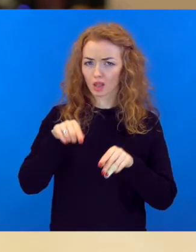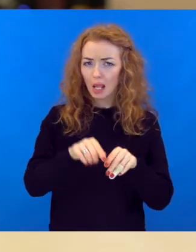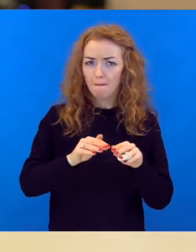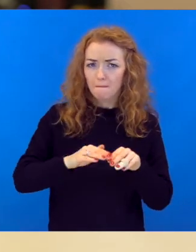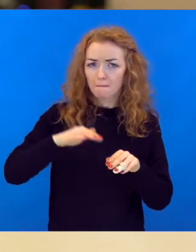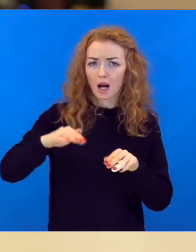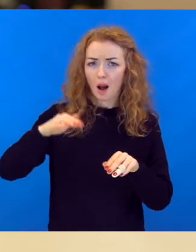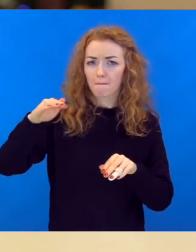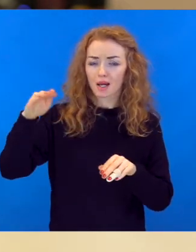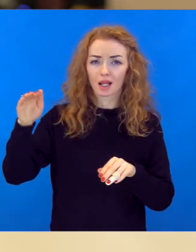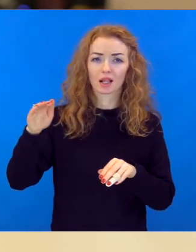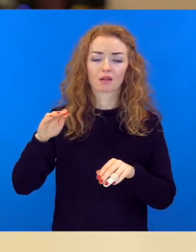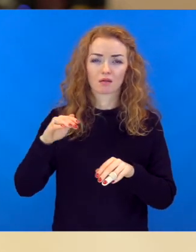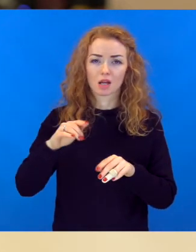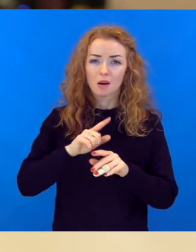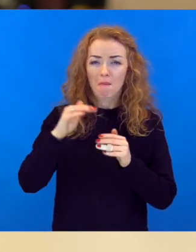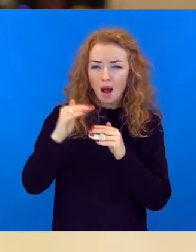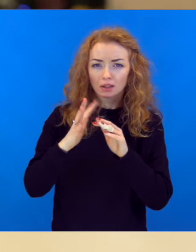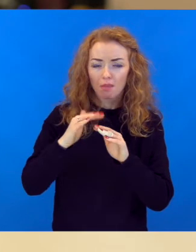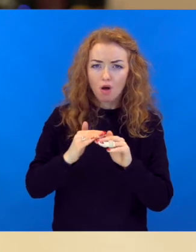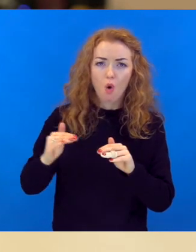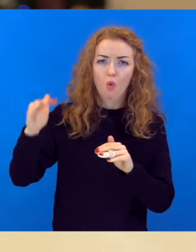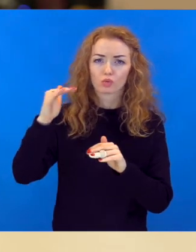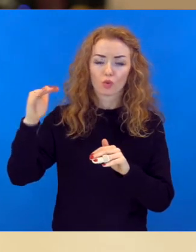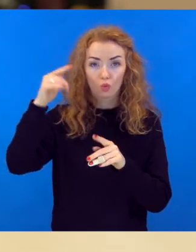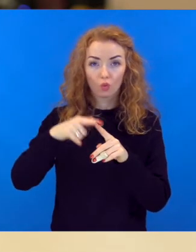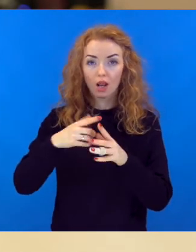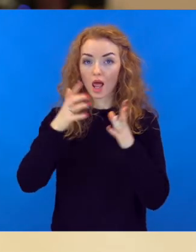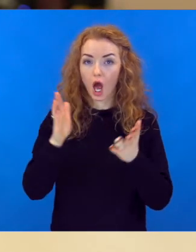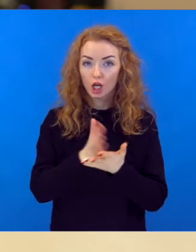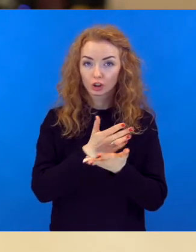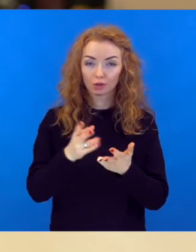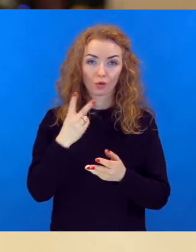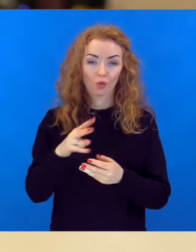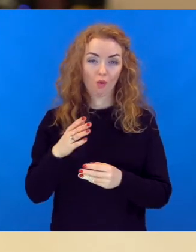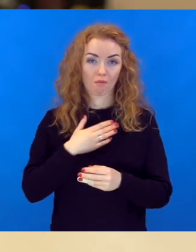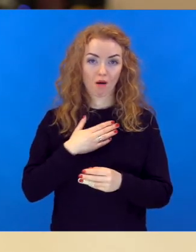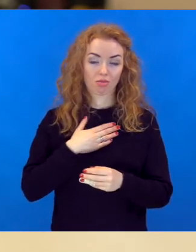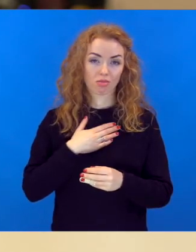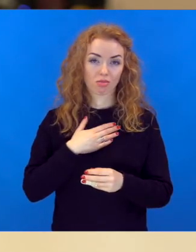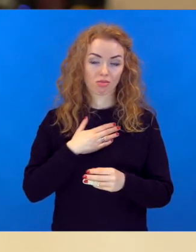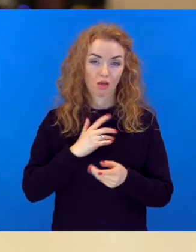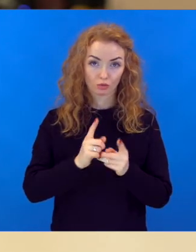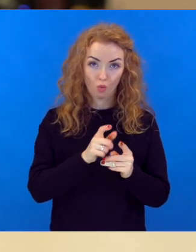ir tiešām pakāpieni ir mazi un viņi ir milzīgi augsti un liela atšķirības ar to, ko dara